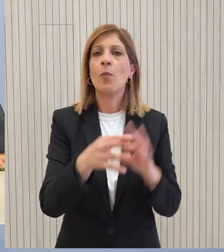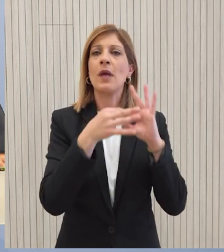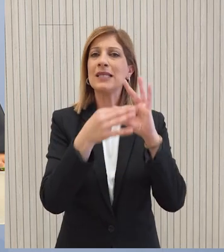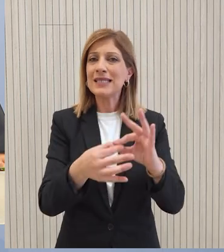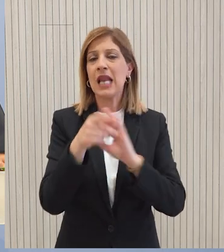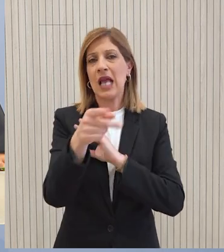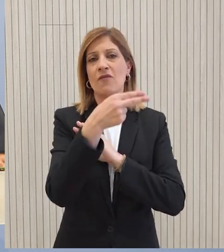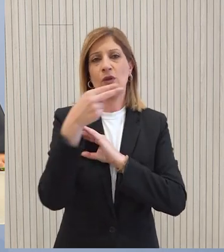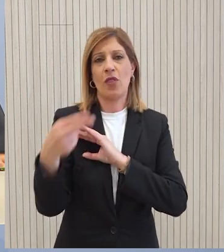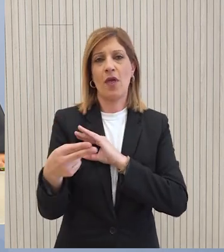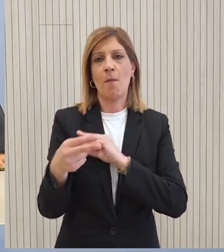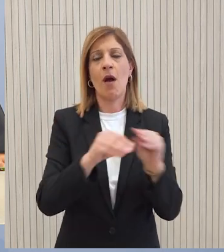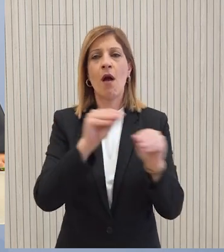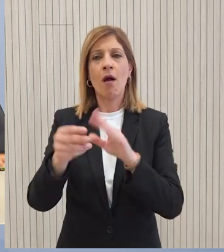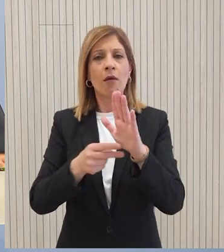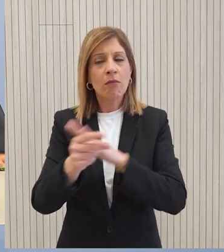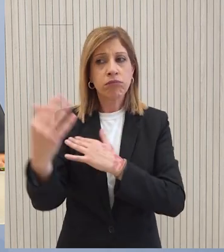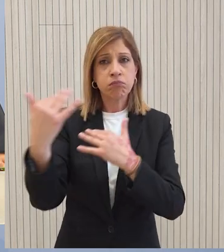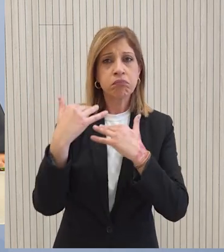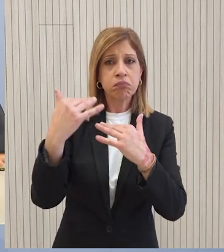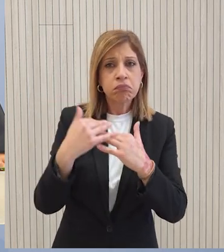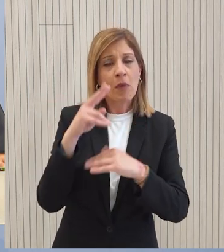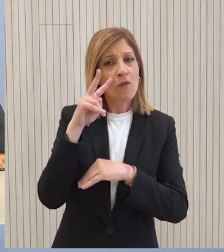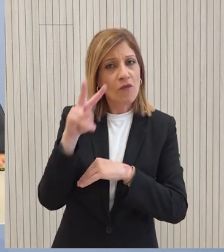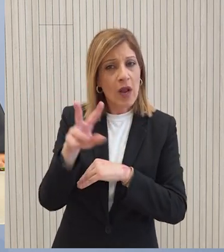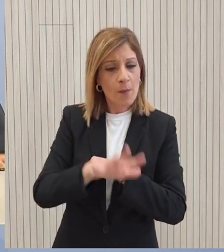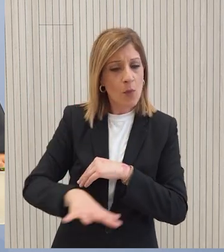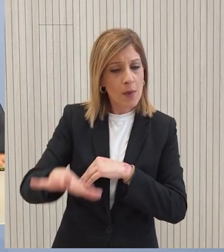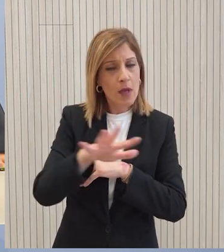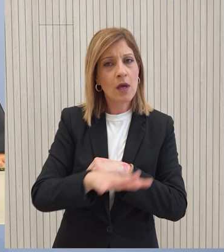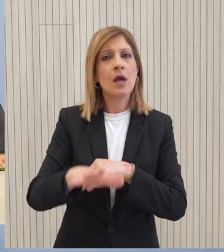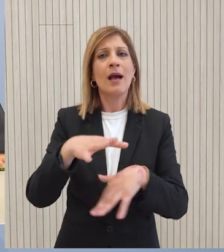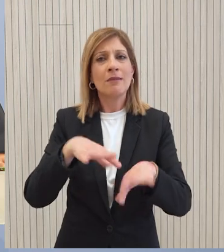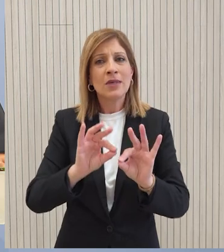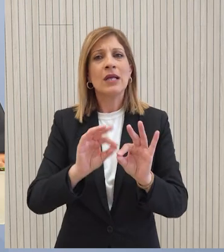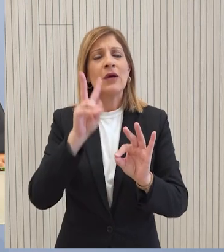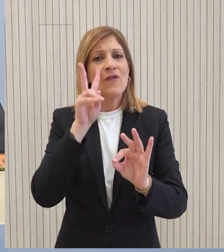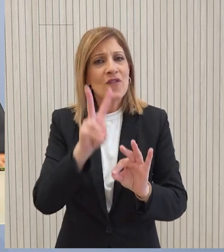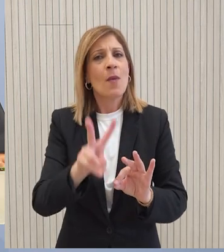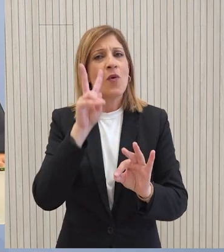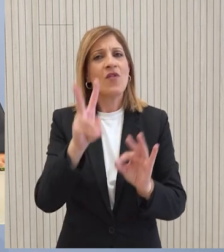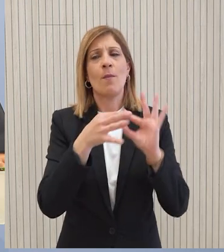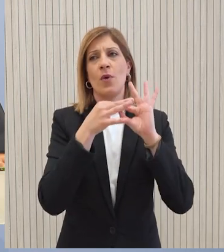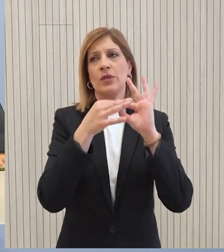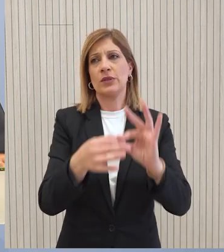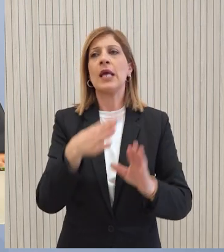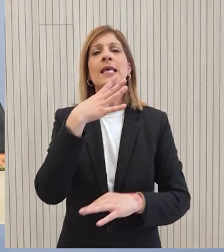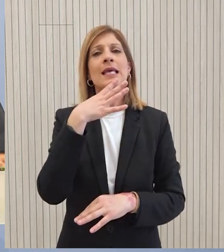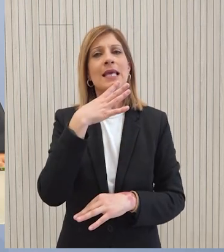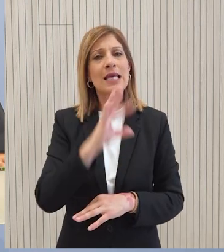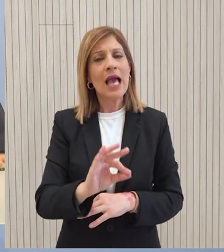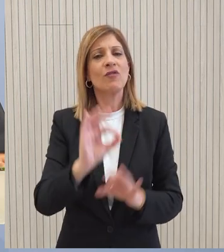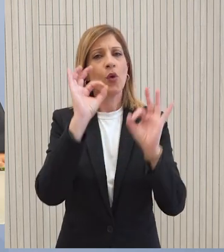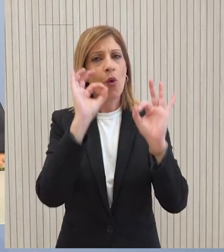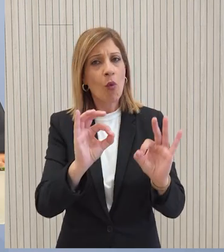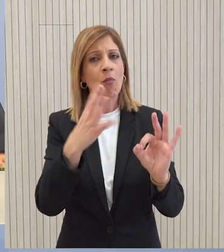το ζήτημα των μεταναστευτικών ροών όχι μόνο το τελευταίο διάστημα αλλά από την αρχή ανάληψης καθηκόντων είναι γι' αυτό άλλωστε που έχουν ληφθεί πολύ